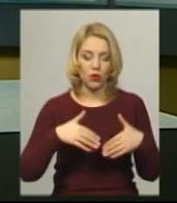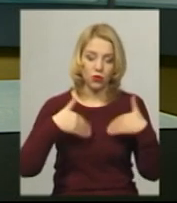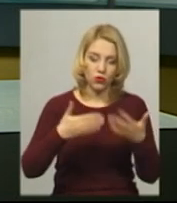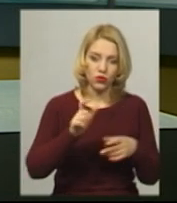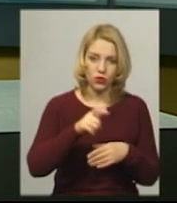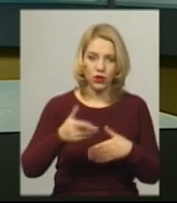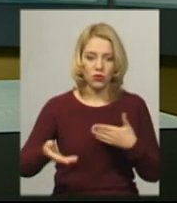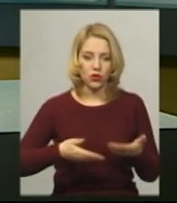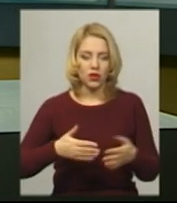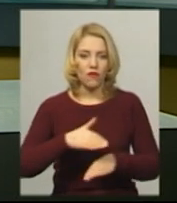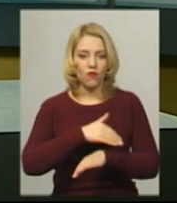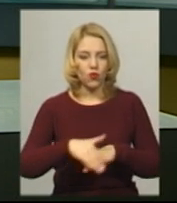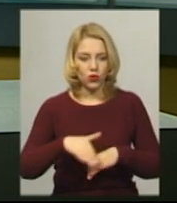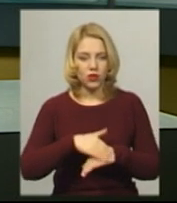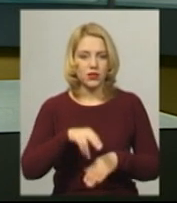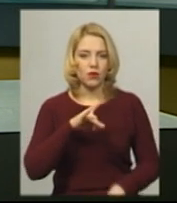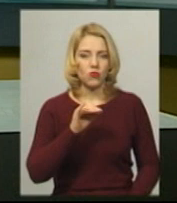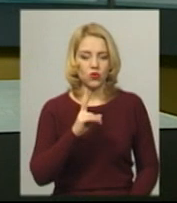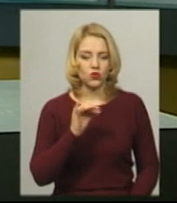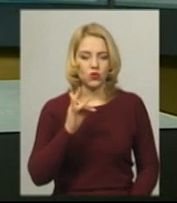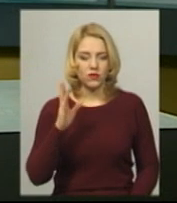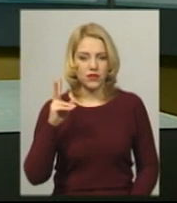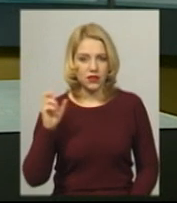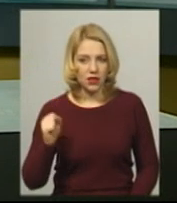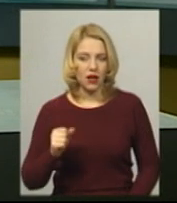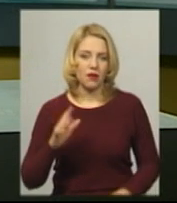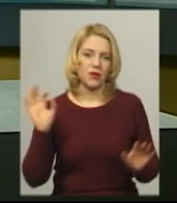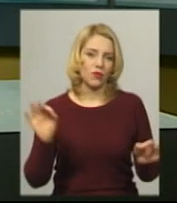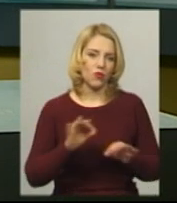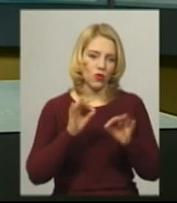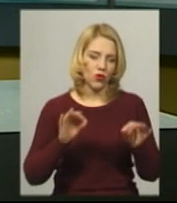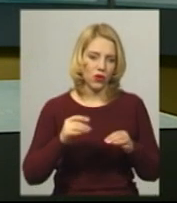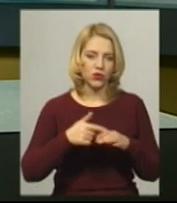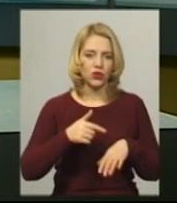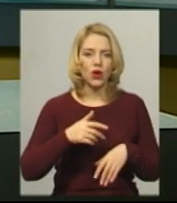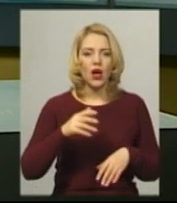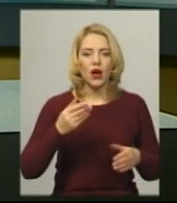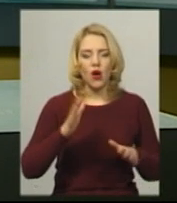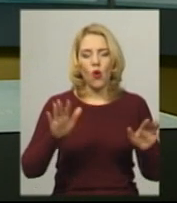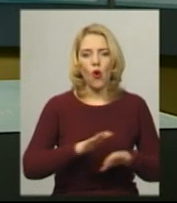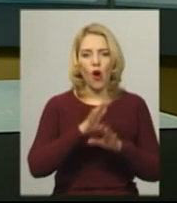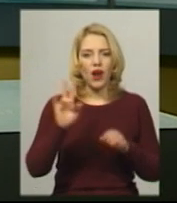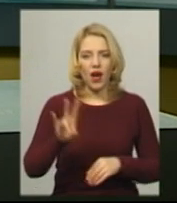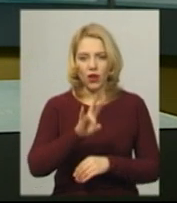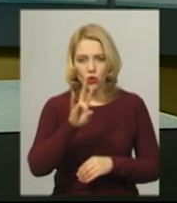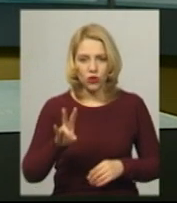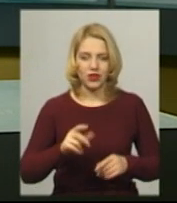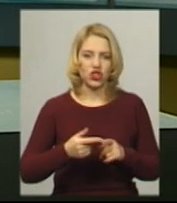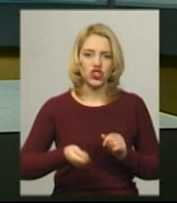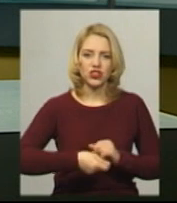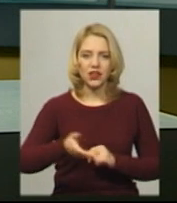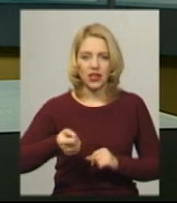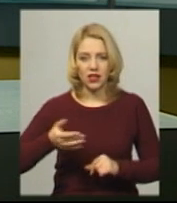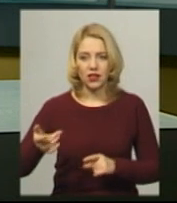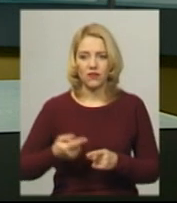під мелодією колядок і щедрівок. Про це розповів начальник управління культури і туризму Хмельницької міської ради Артем Ромасюков. За його